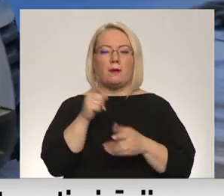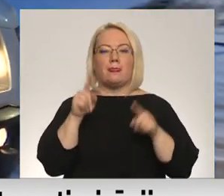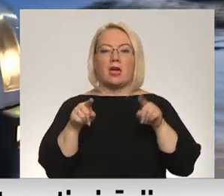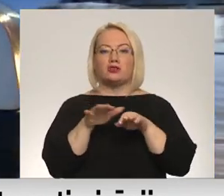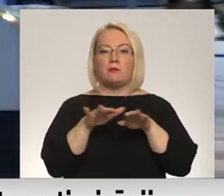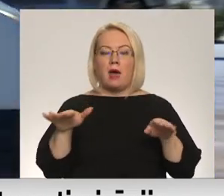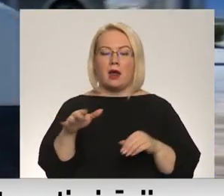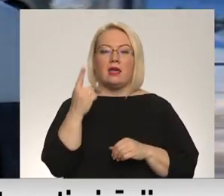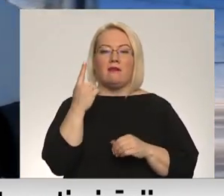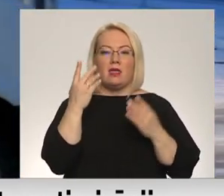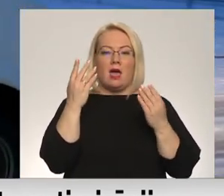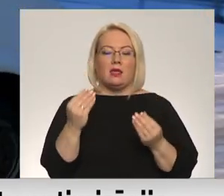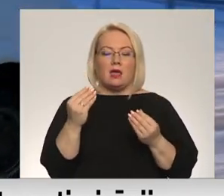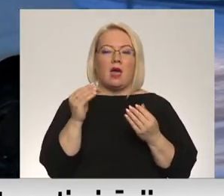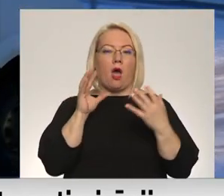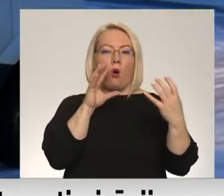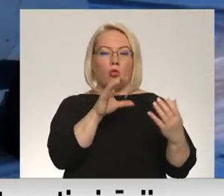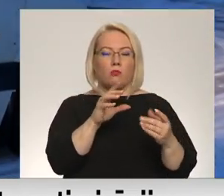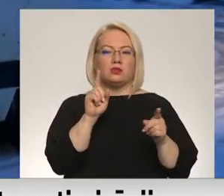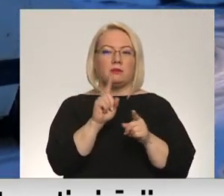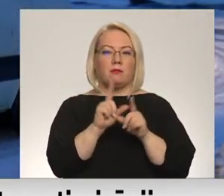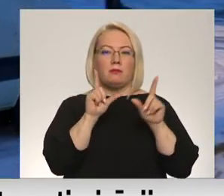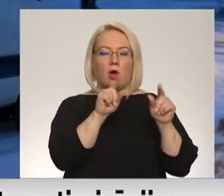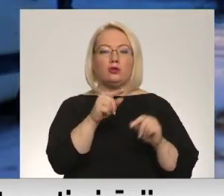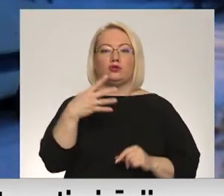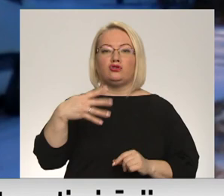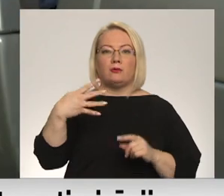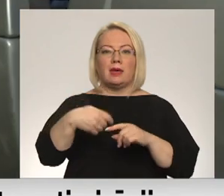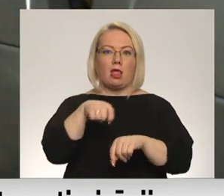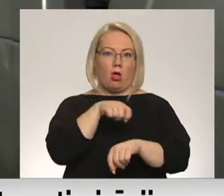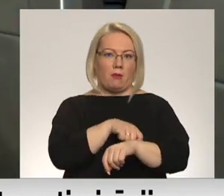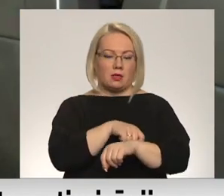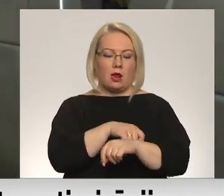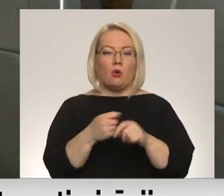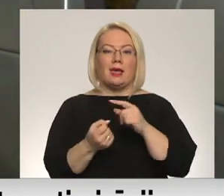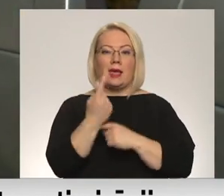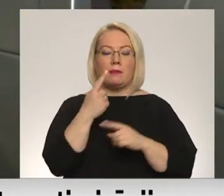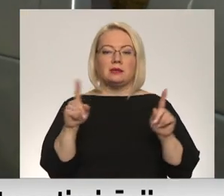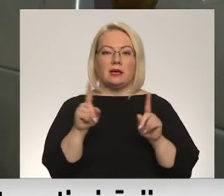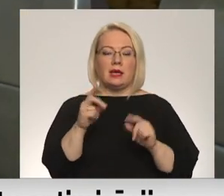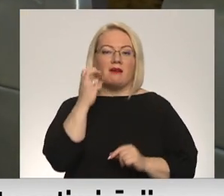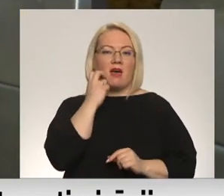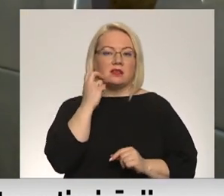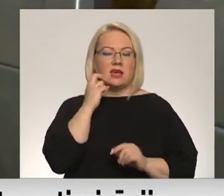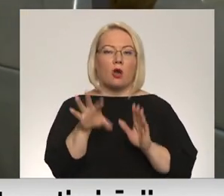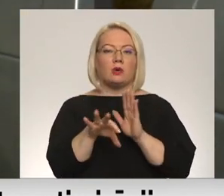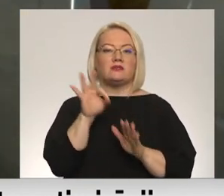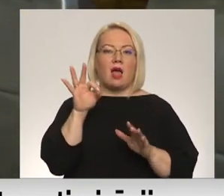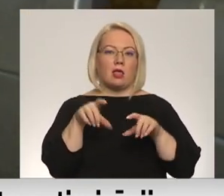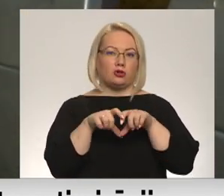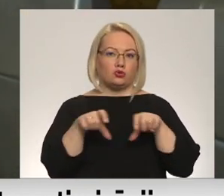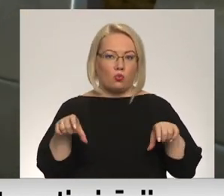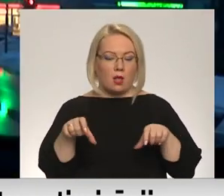skolu vienā virziena autobusā mēro pat vairāk nekā 40 kilometrus, un iemeslis tam ir vecāku izvēlētā skola.